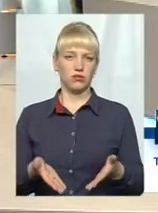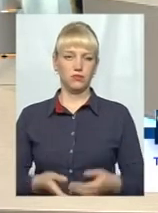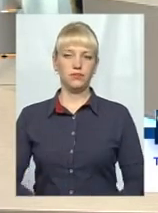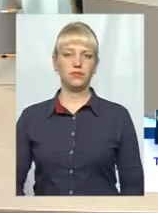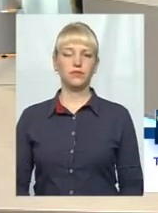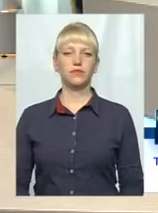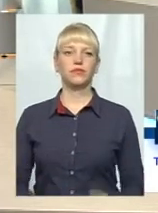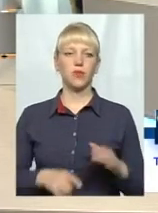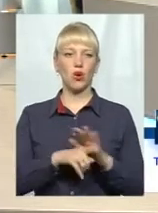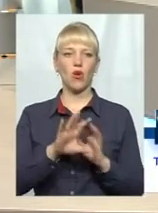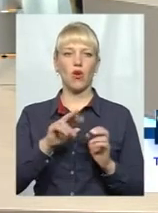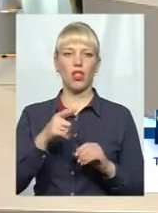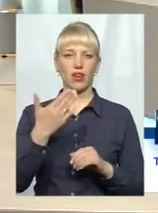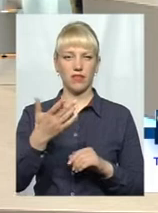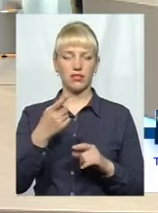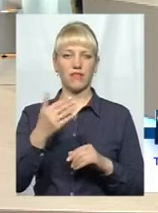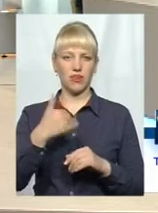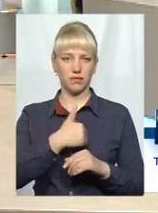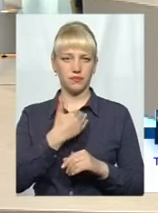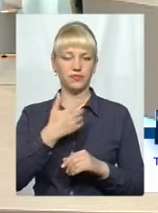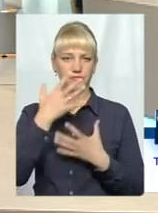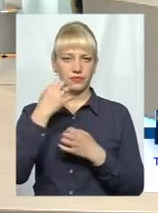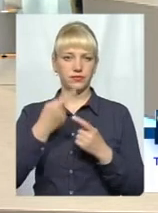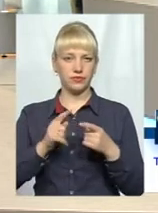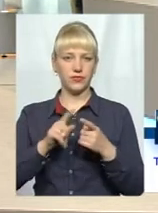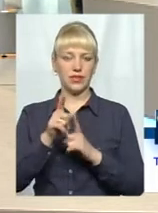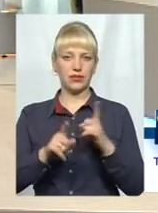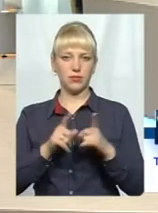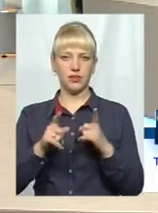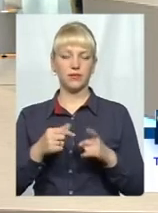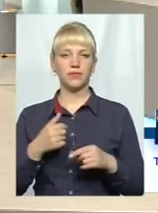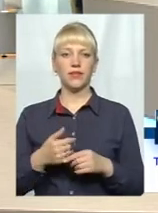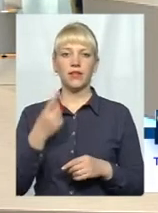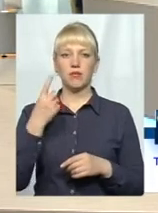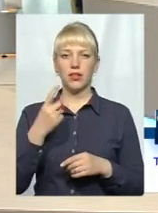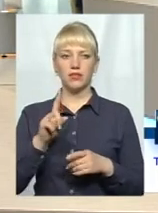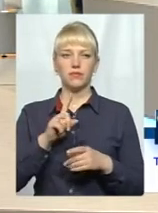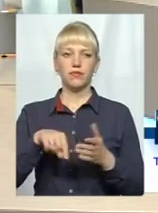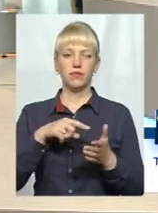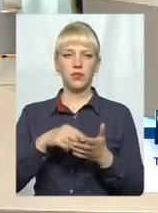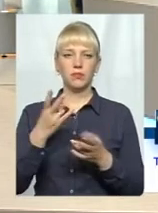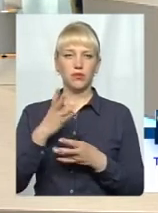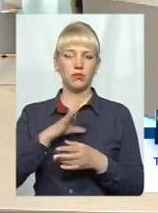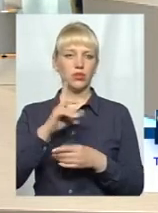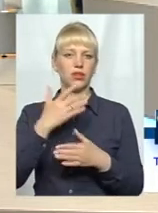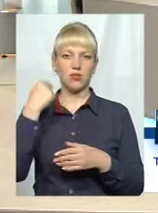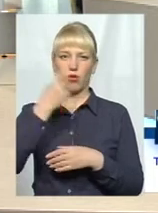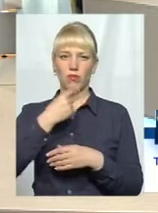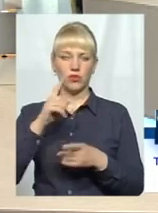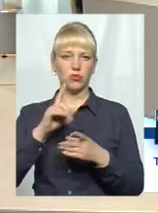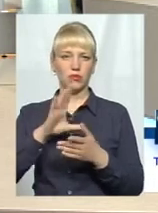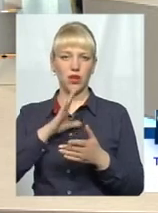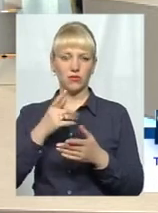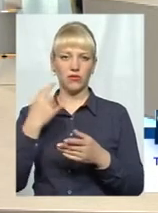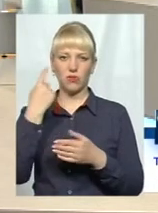Олег, з вас, бо ви прихильник цих змін, я так знаю. Ну, перше, що місто має мати якісь обличчя, для того, щоб воно мало